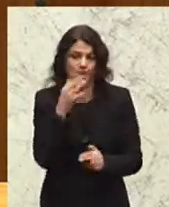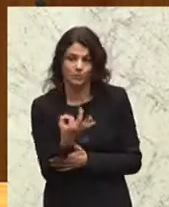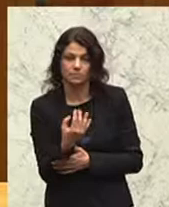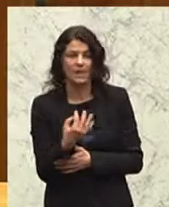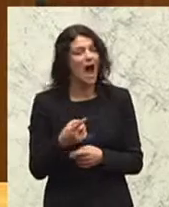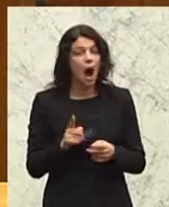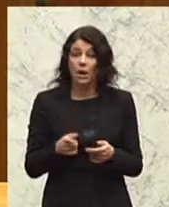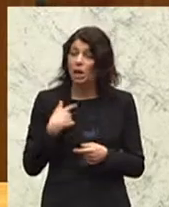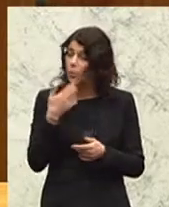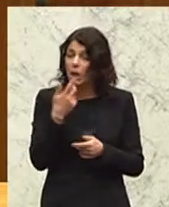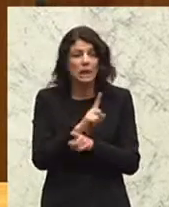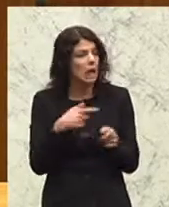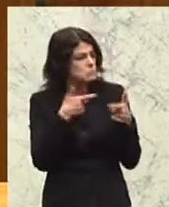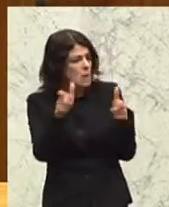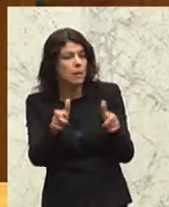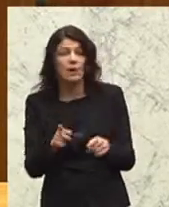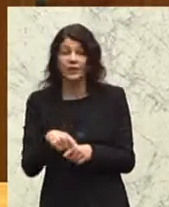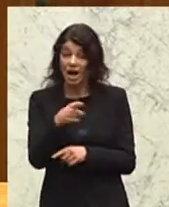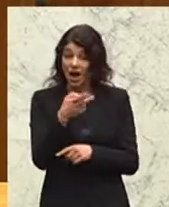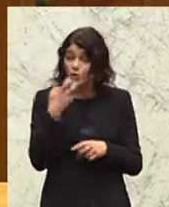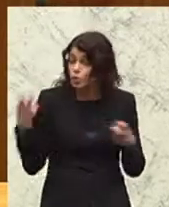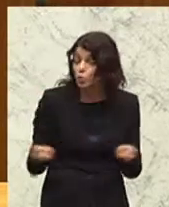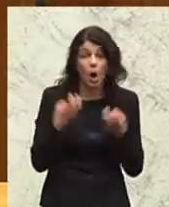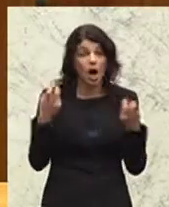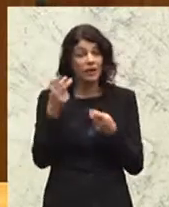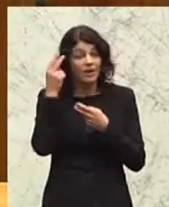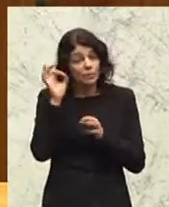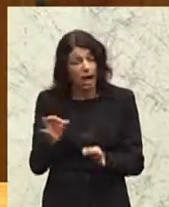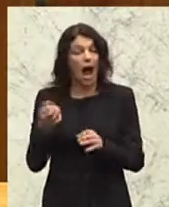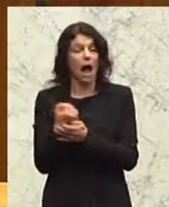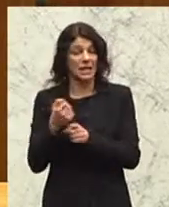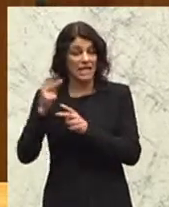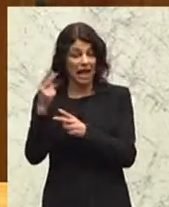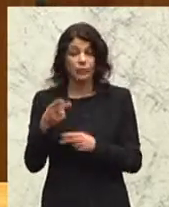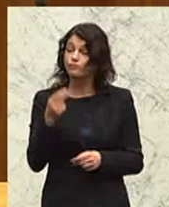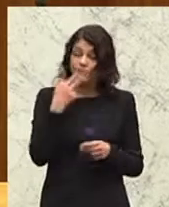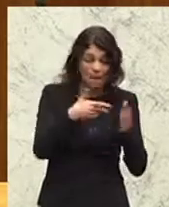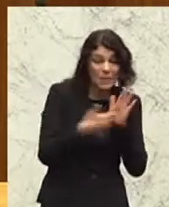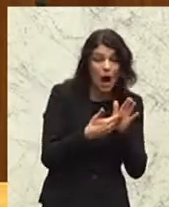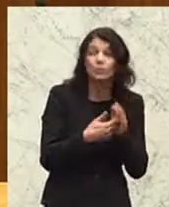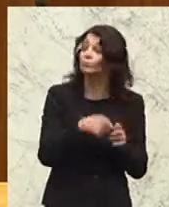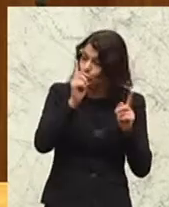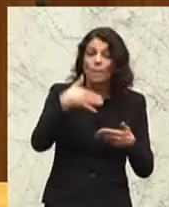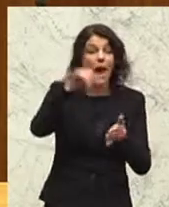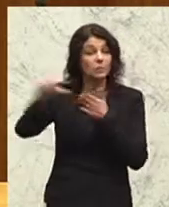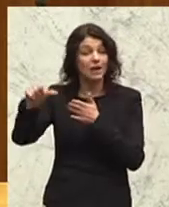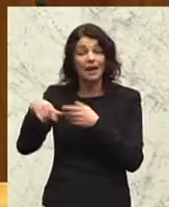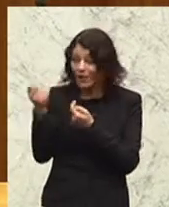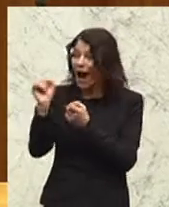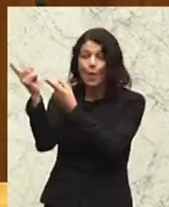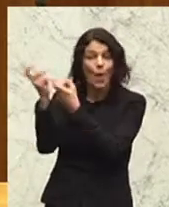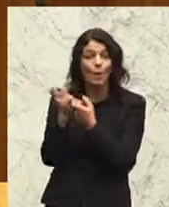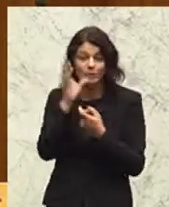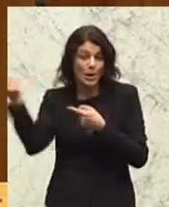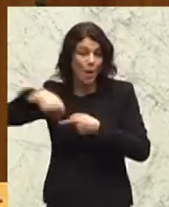gehindert, der Schlüsselarbeitskräfte sucht, von den Unternehmen einfach mehr zu bezahlen. Dann werden sie auch kommen. Das ist einmal das eine. Dazu,